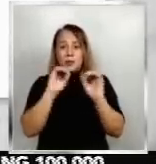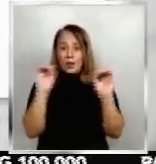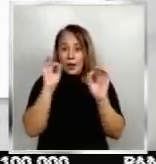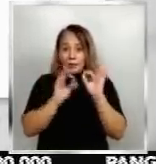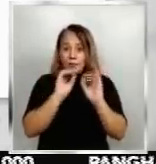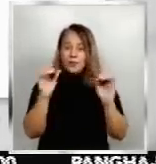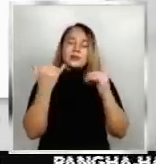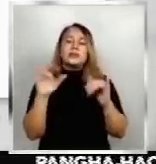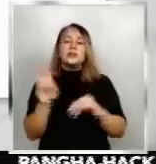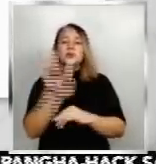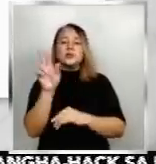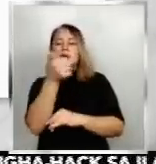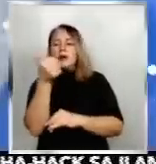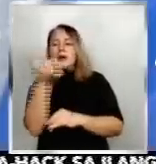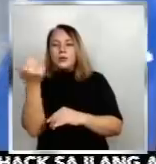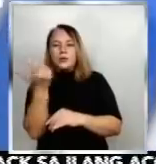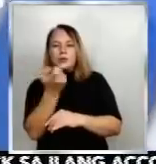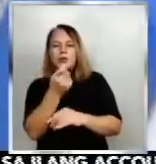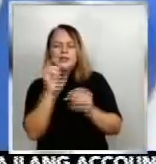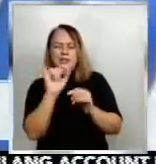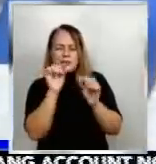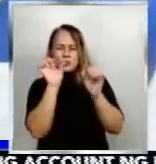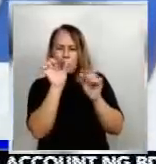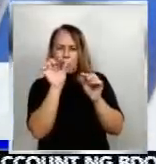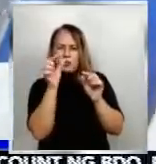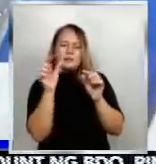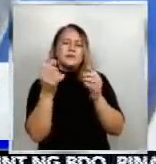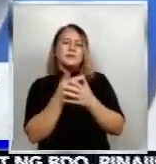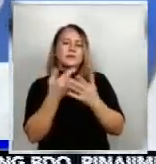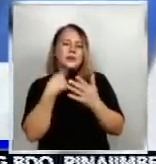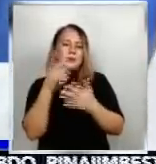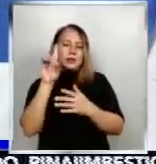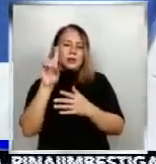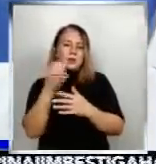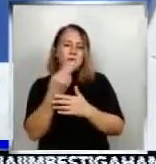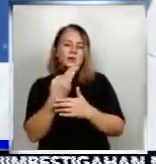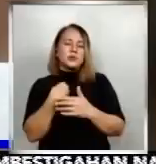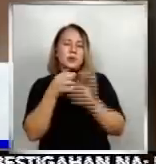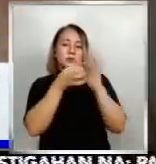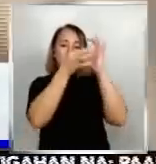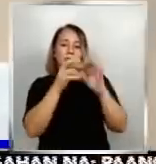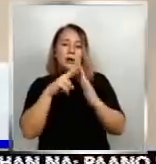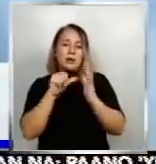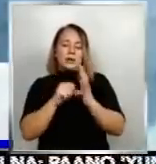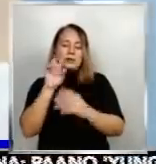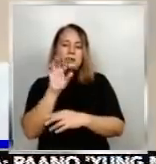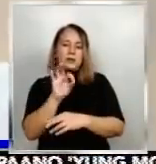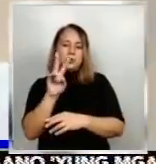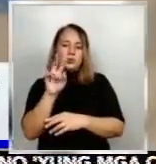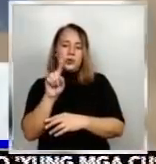tuberculine syringe ng maliit ding hiringgilya. Tiniyak ng DOH na naaayon sa RA-9184 o ang Government